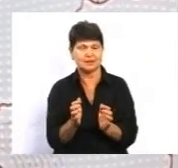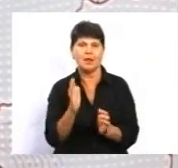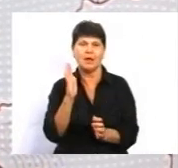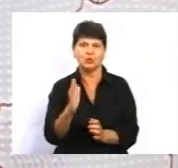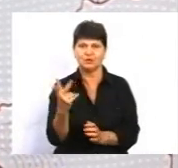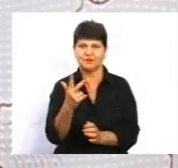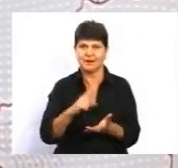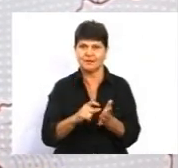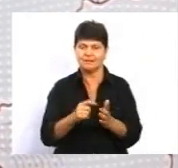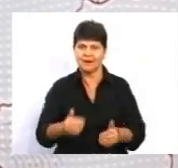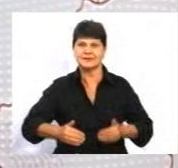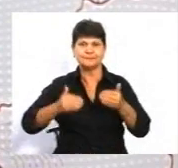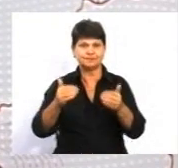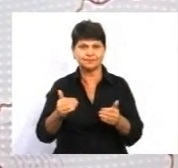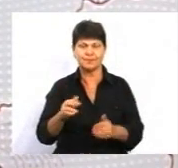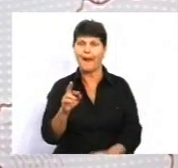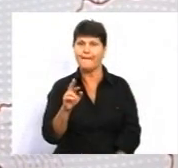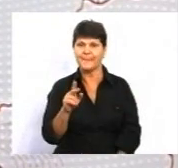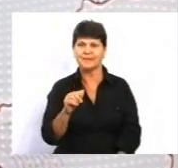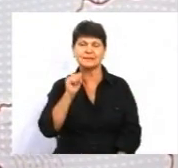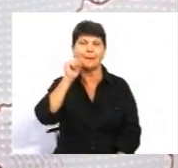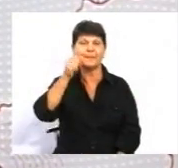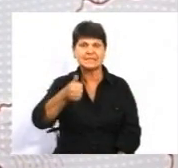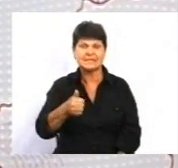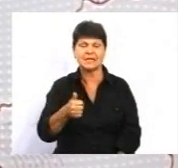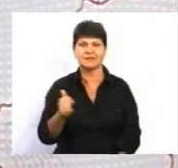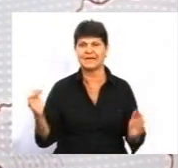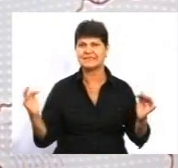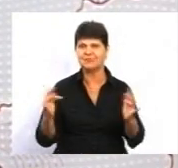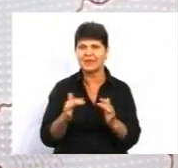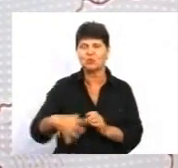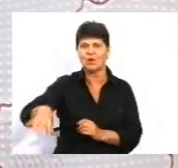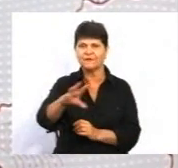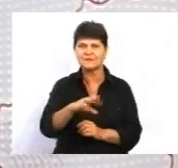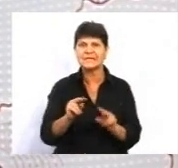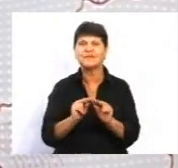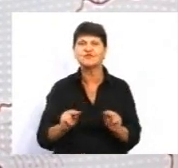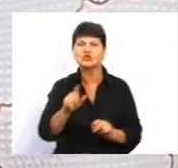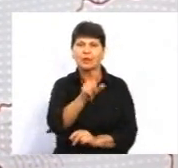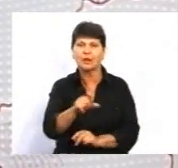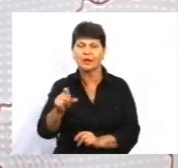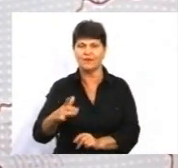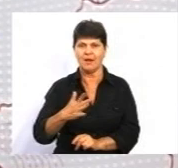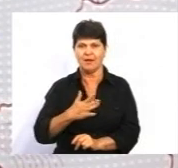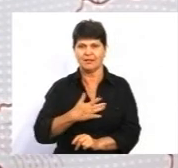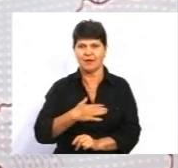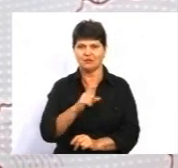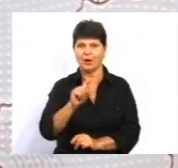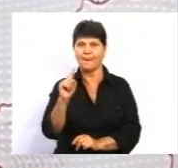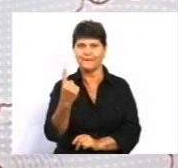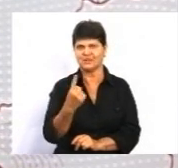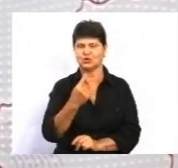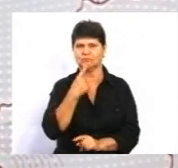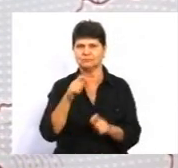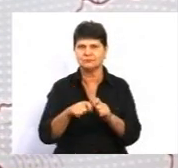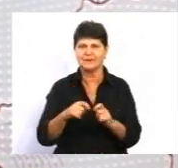класі. До речі, п'ятницю після завтра ми збираємо всіх їх, цих вчителів, наших першопрохідців. Ми